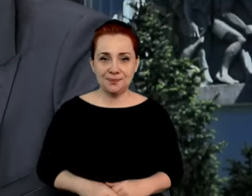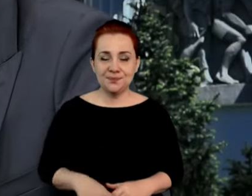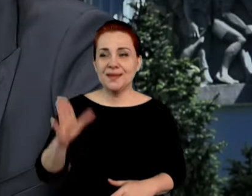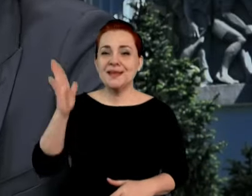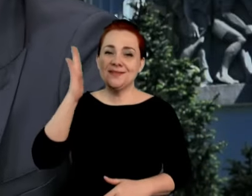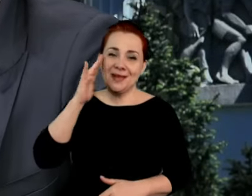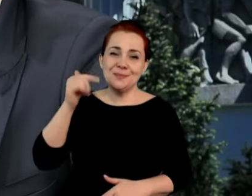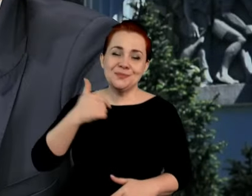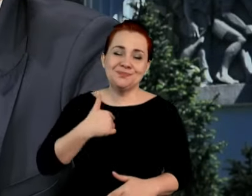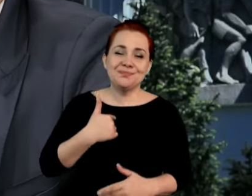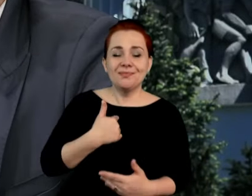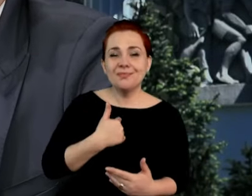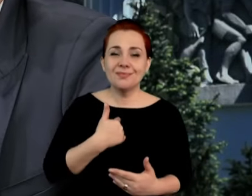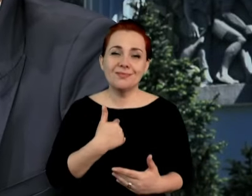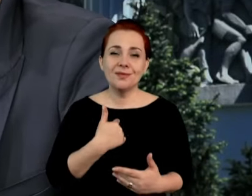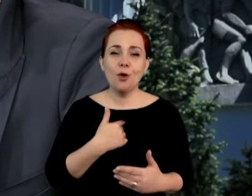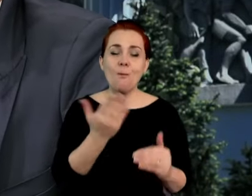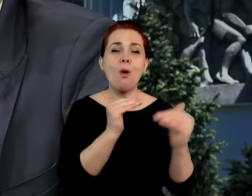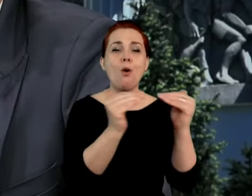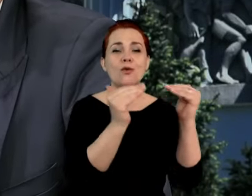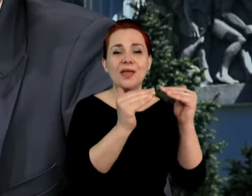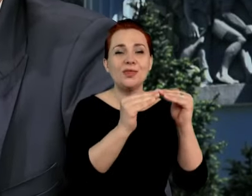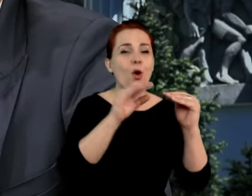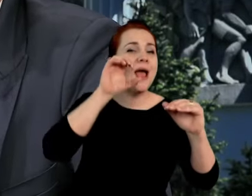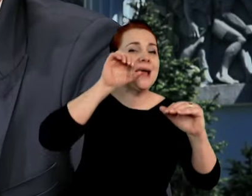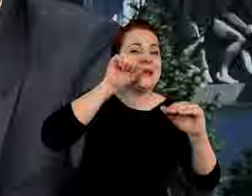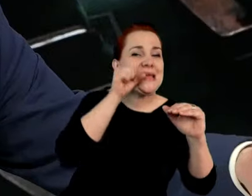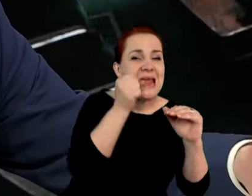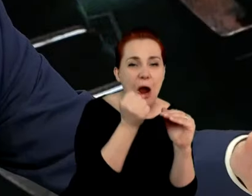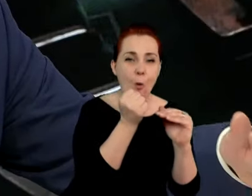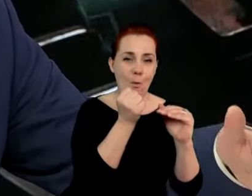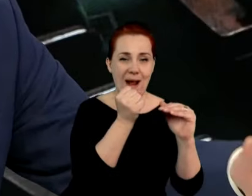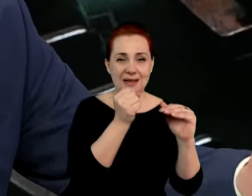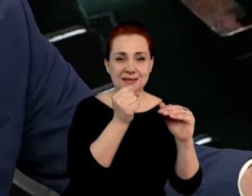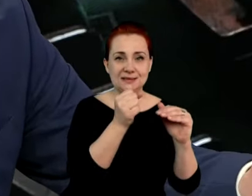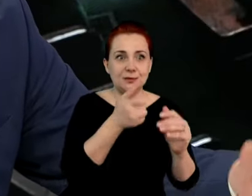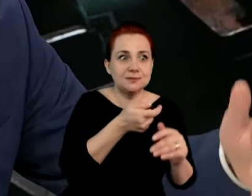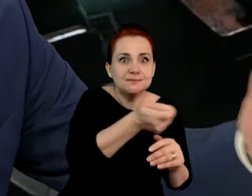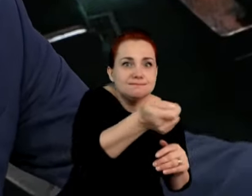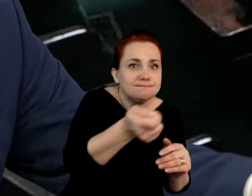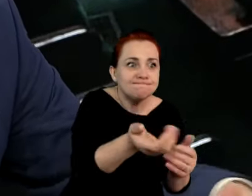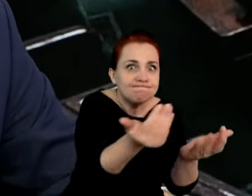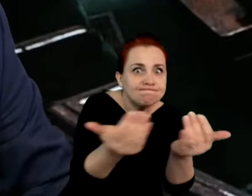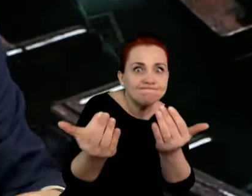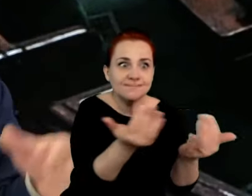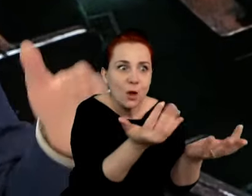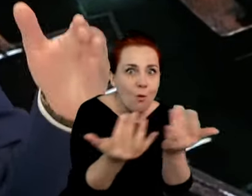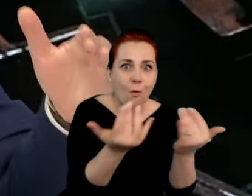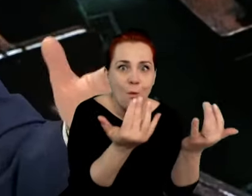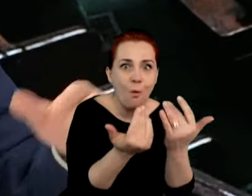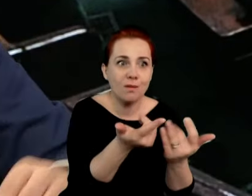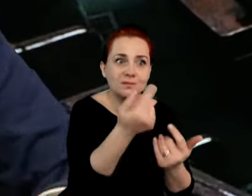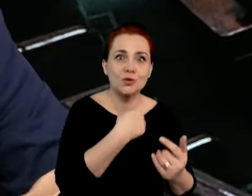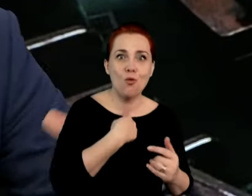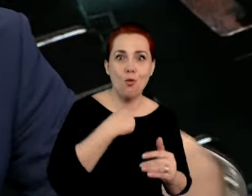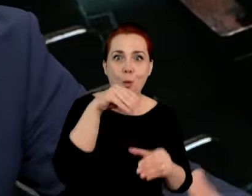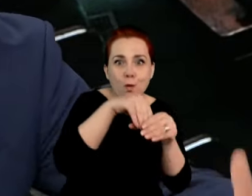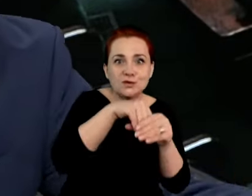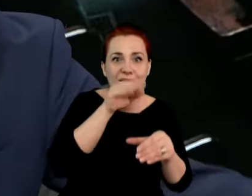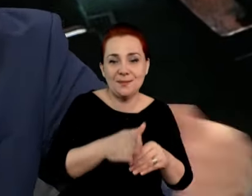określenia. O, są bardzo... Akurat wyborcy lubią kiełbasy wyborcze, więc słucham... Panie redaktorze,